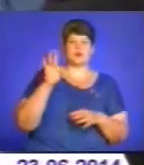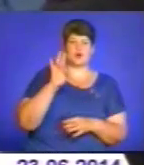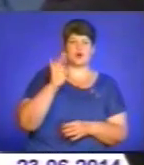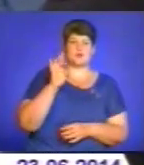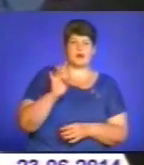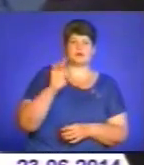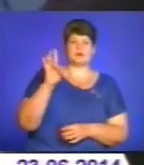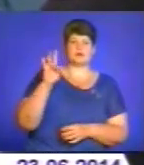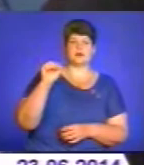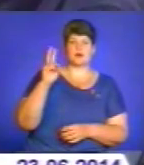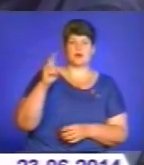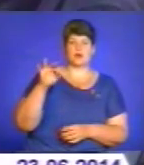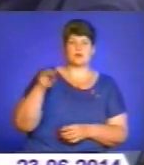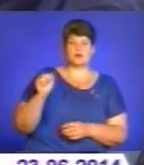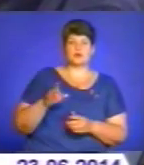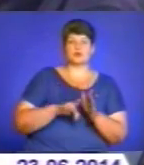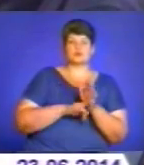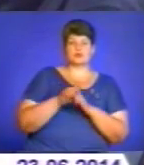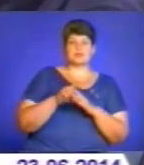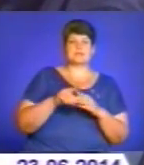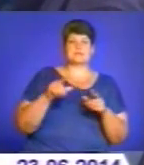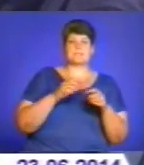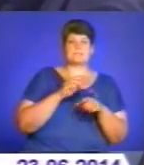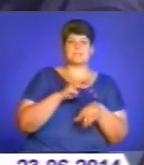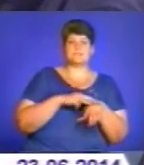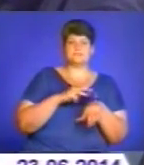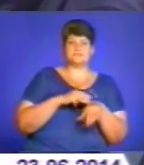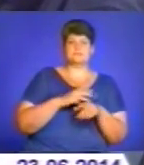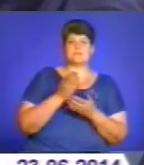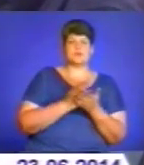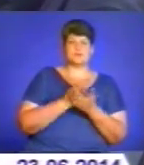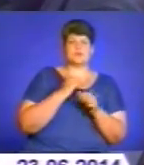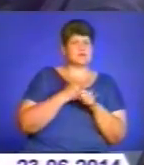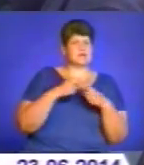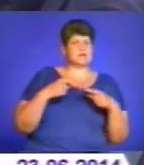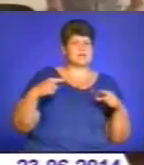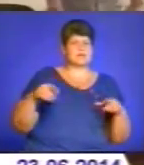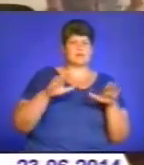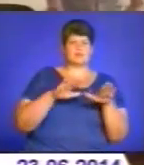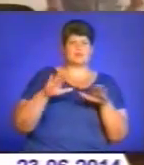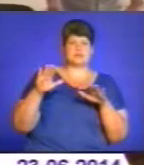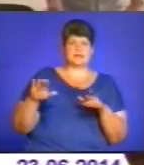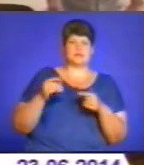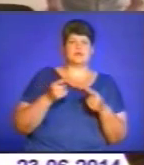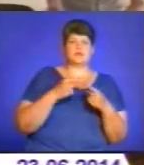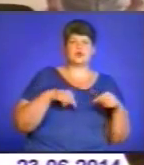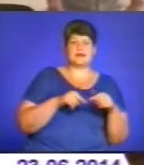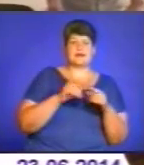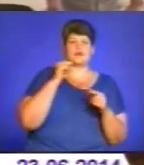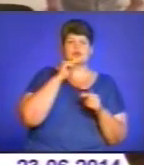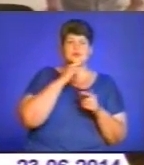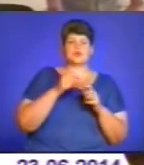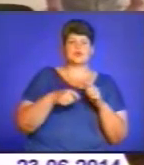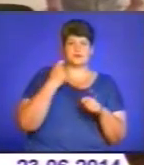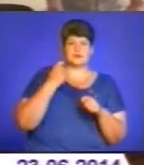Роботу в органах внутрішніх справ розпочав з патрульно-постової служби. Працював на різних посадах у підрозділі боротьби з економічною злочинністю. Пройшов